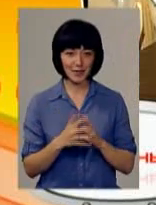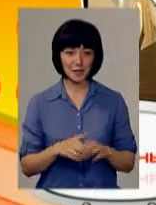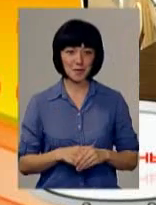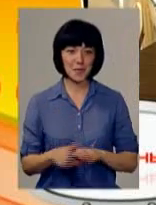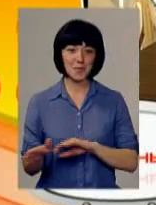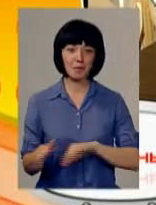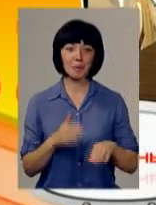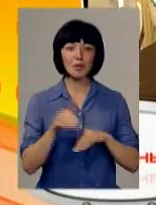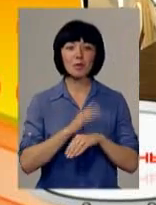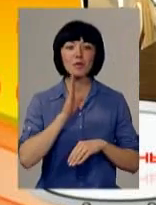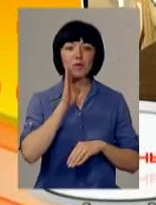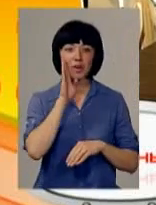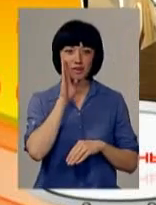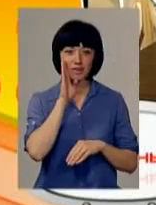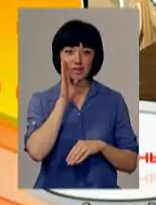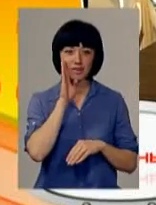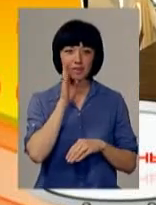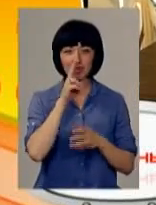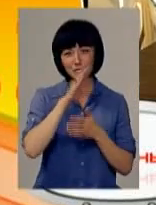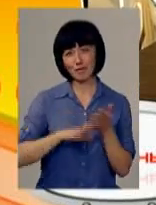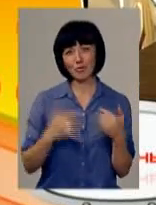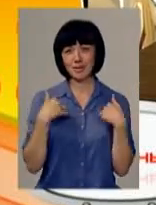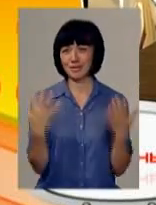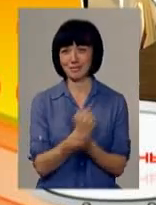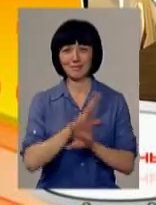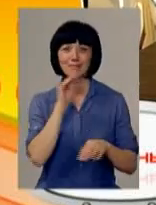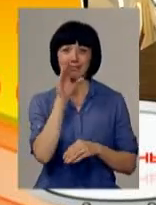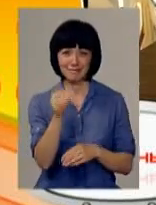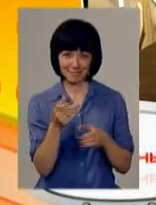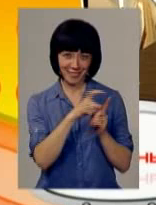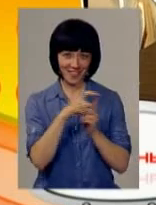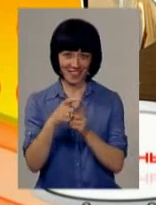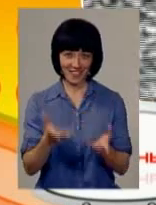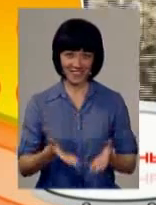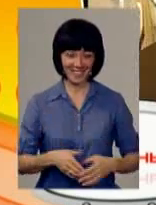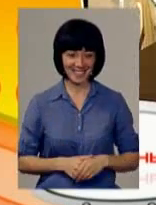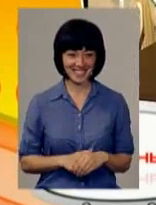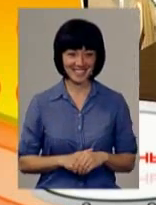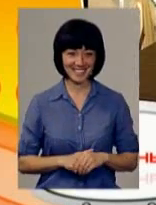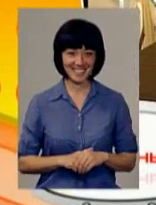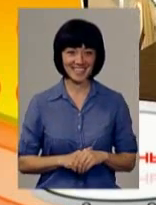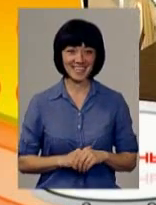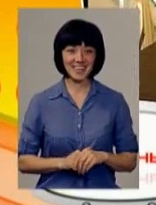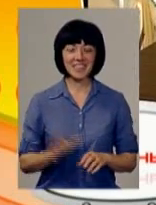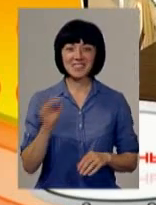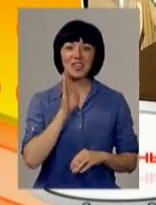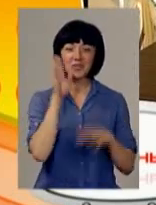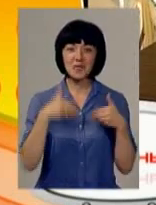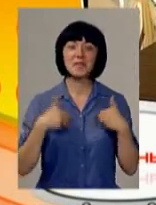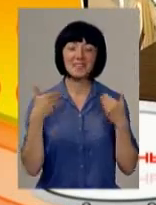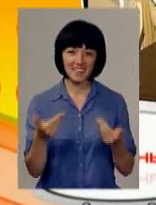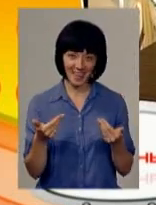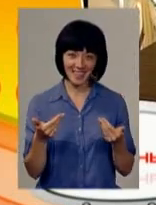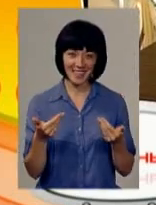Доброго ранку, я знову жлю. Боже, в мене не виговарюваються слова. Свої ранкові привітання з